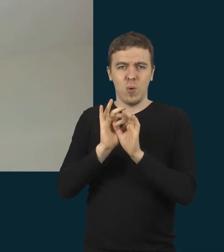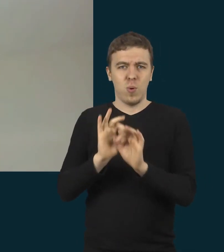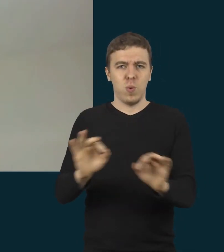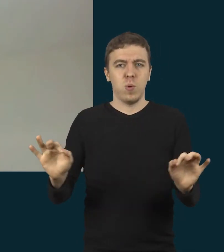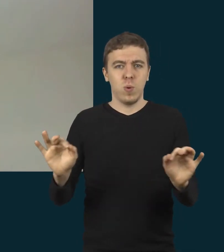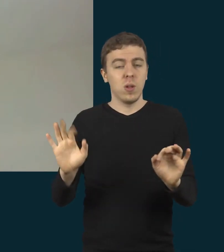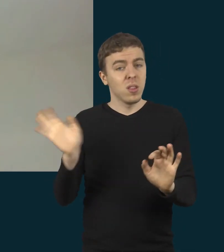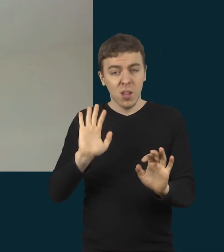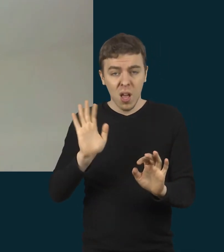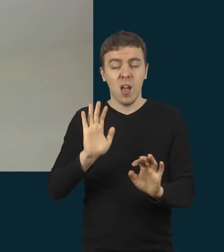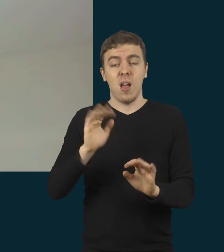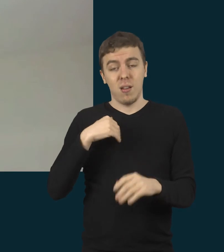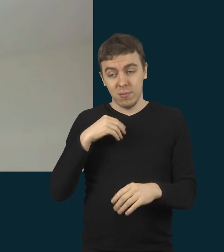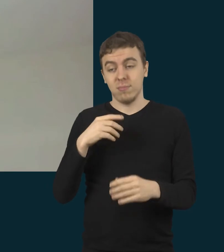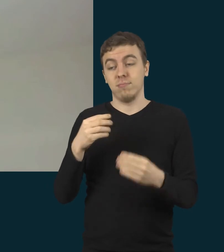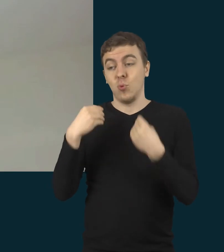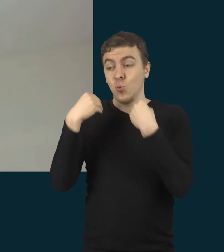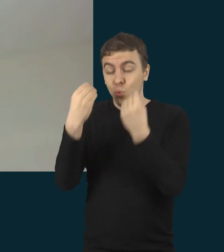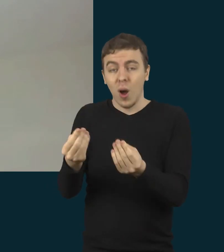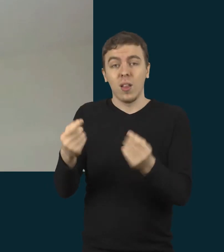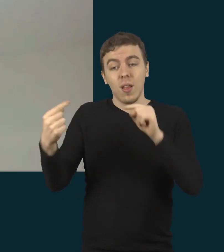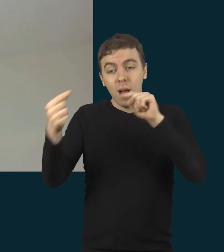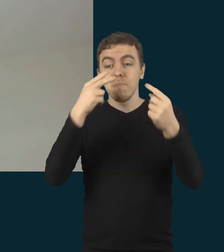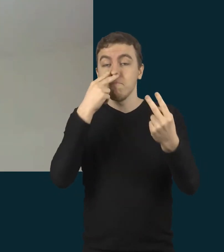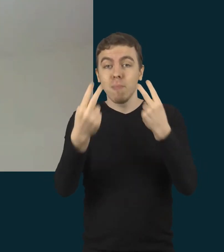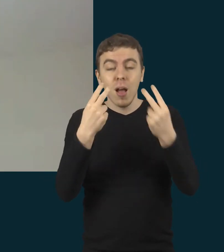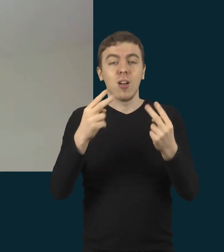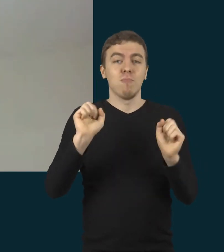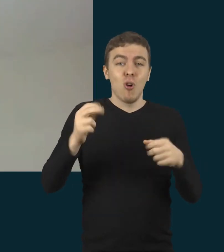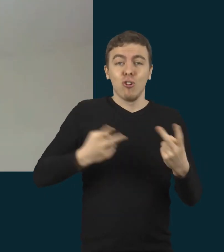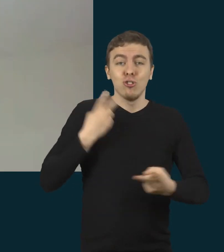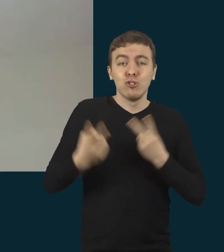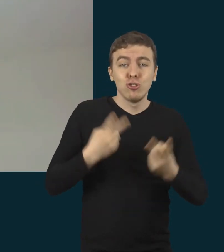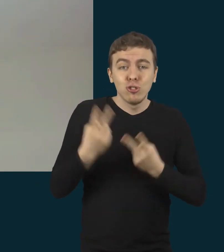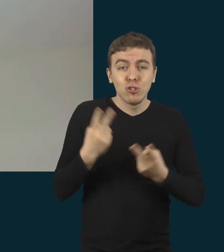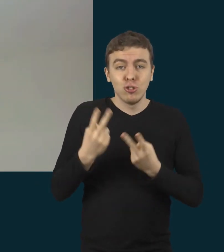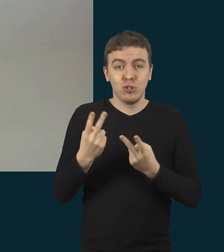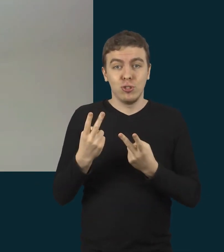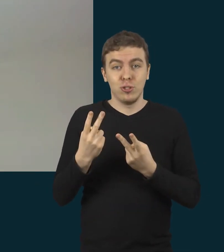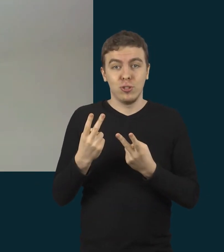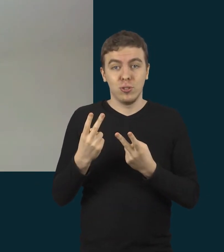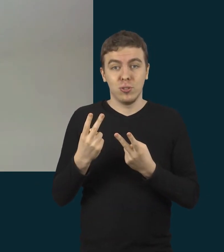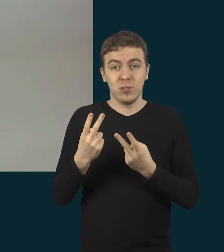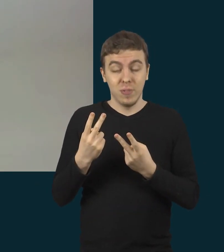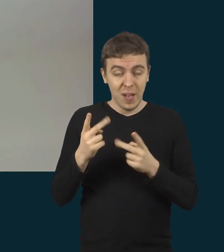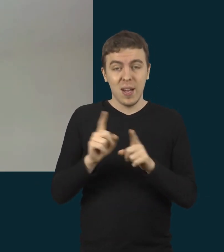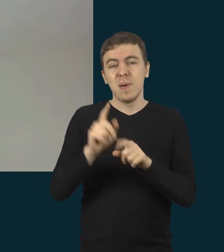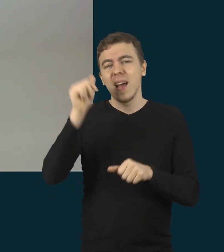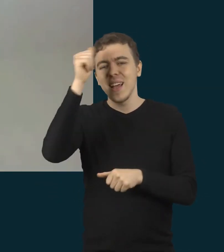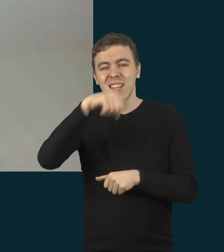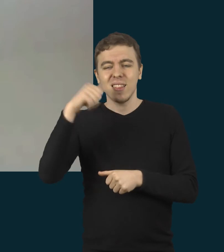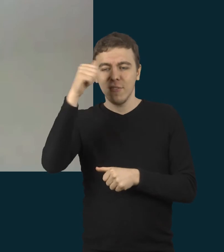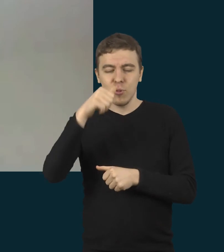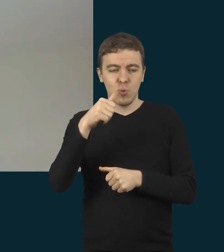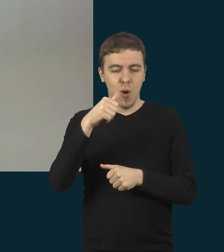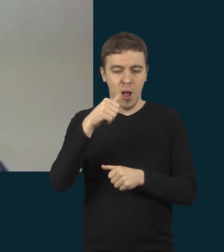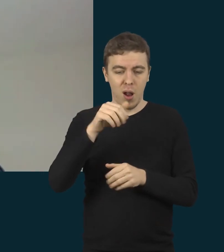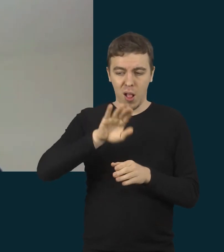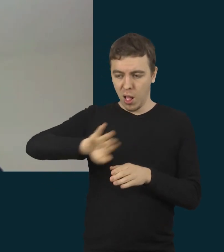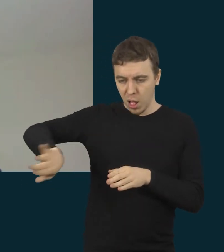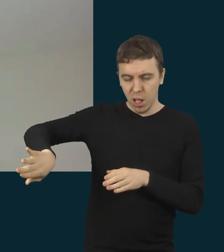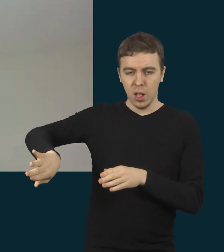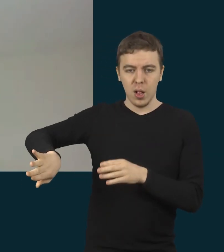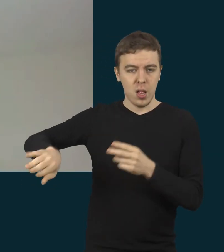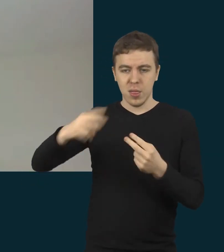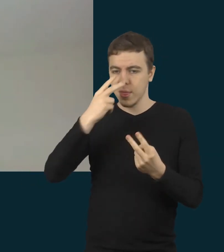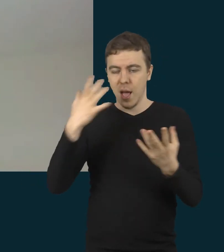kitai išdžiaugtis. Tai, kad tas individuali priegi nenuslopintų tokio mūsų